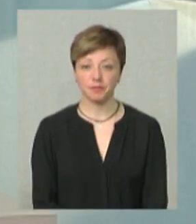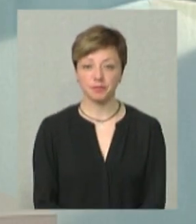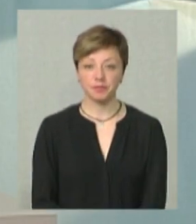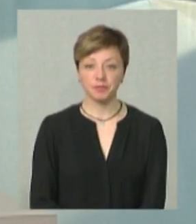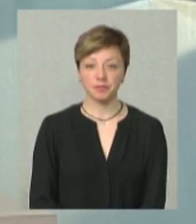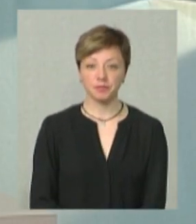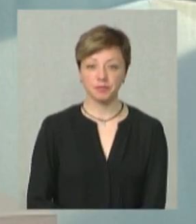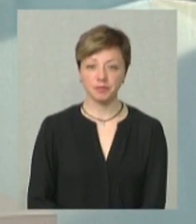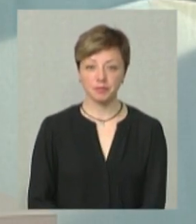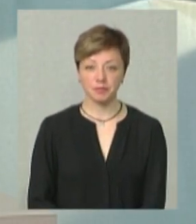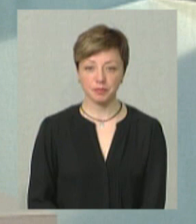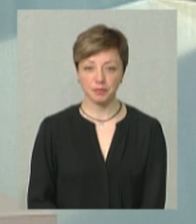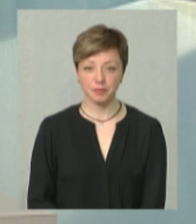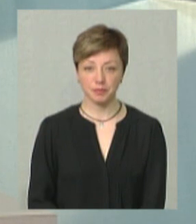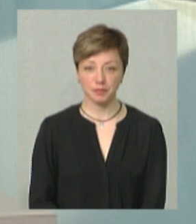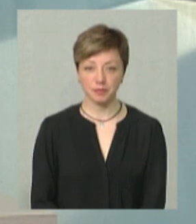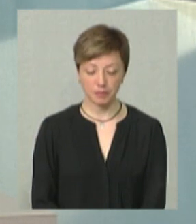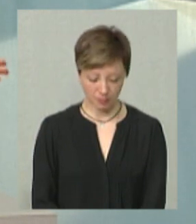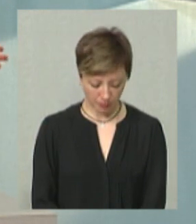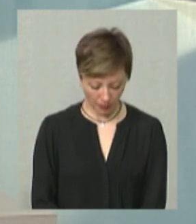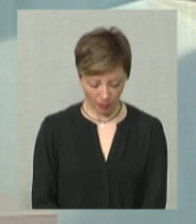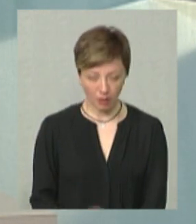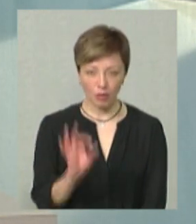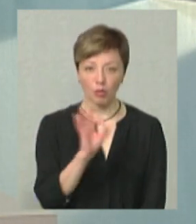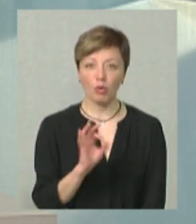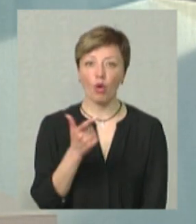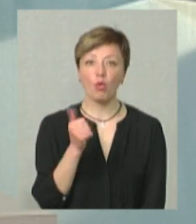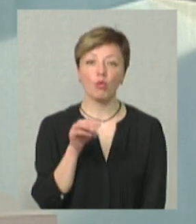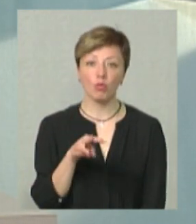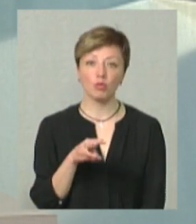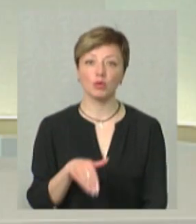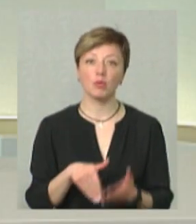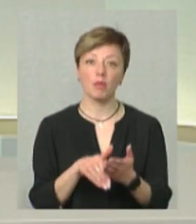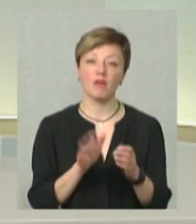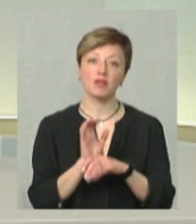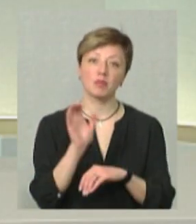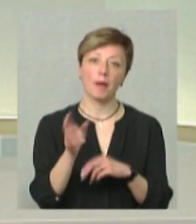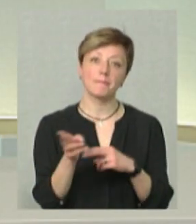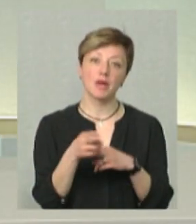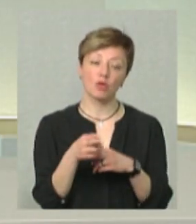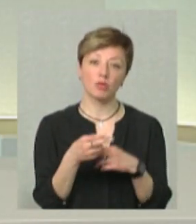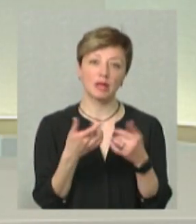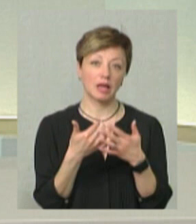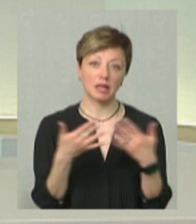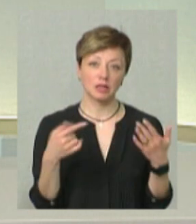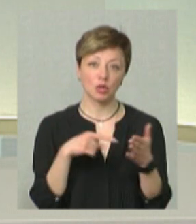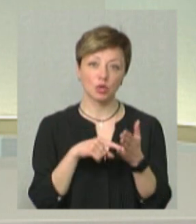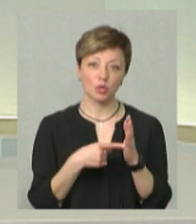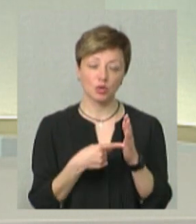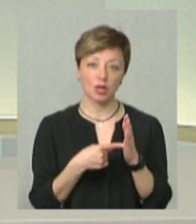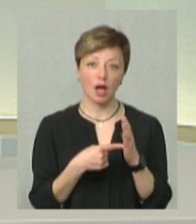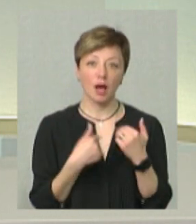Що стосується гуманітарної допомоги? Свідки отримаєте? Відправляєте в Маріуполь чи на різні точки? Ми